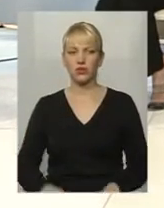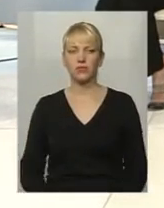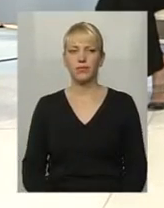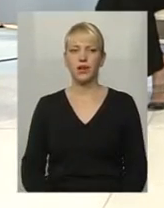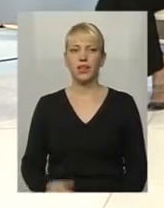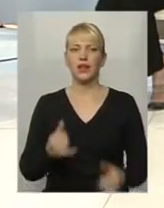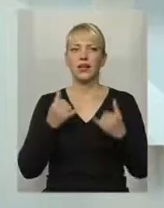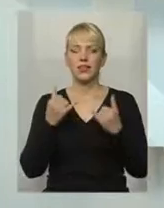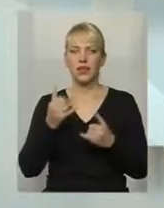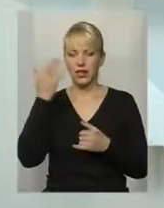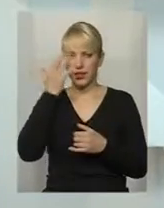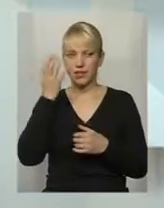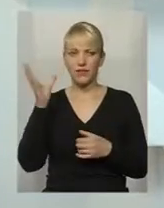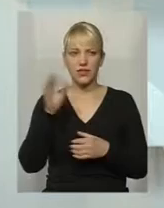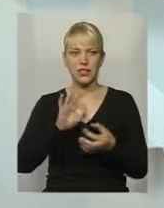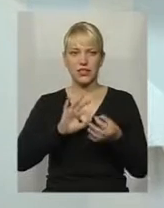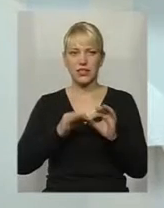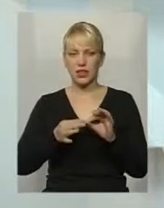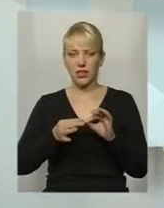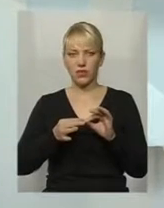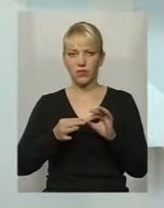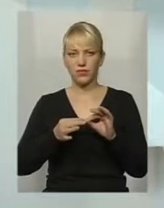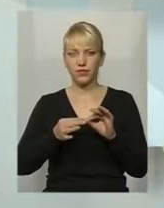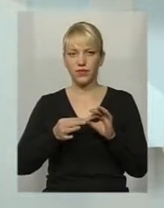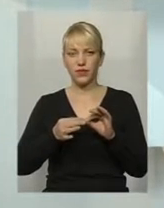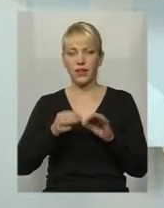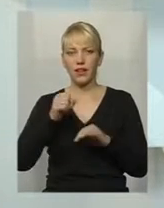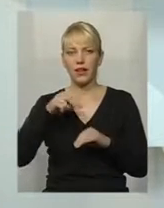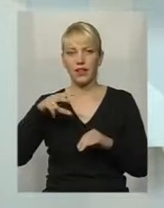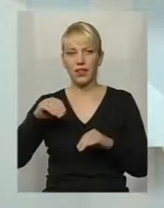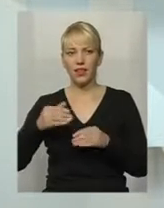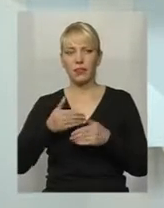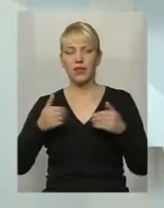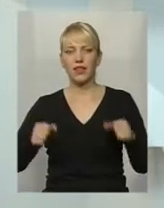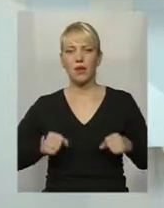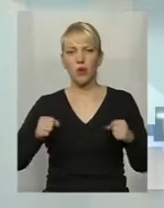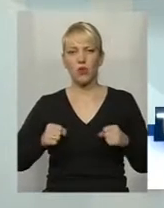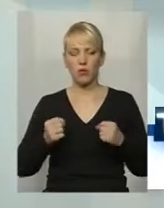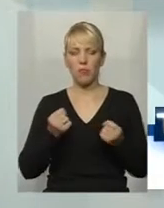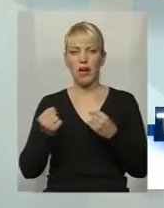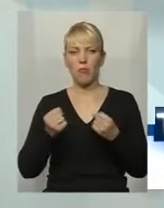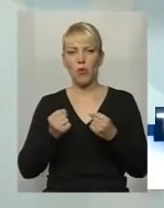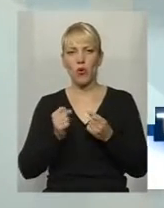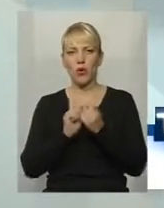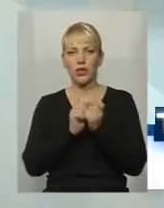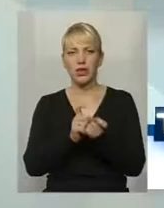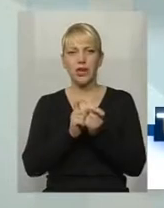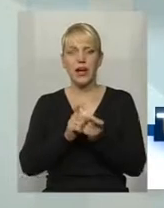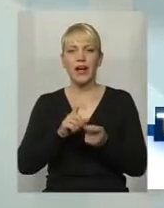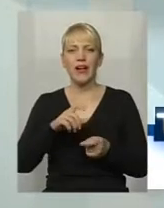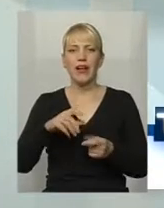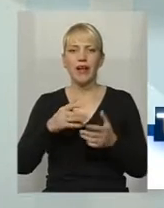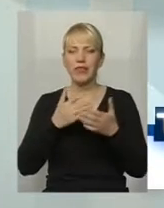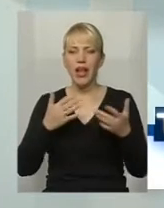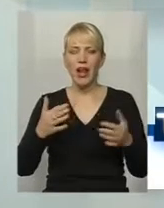Для незрадчого завжди складно. Але ми намагаємось перебороти всякі труднощі, добратися до нашого